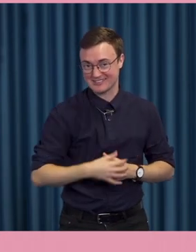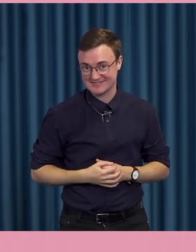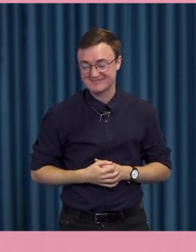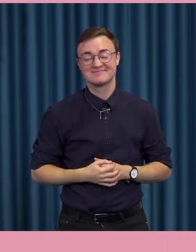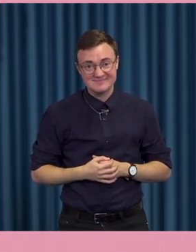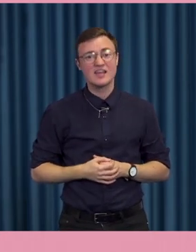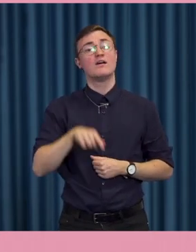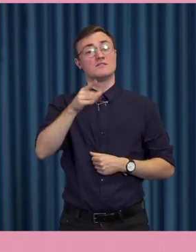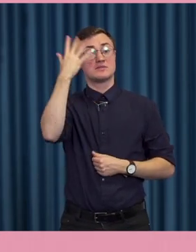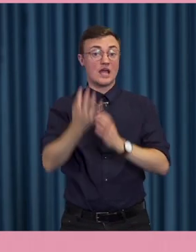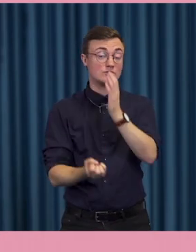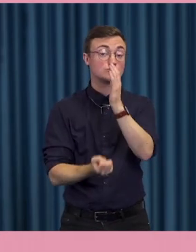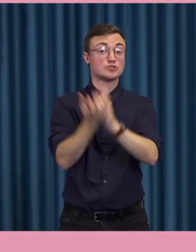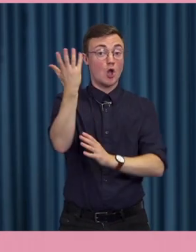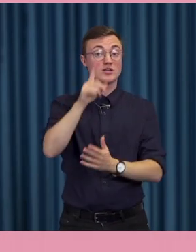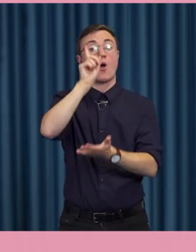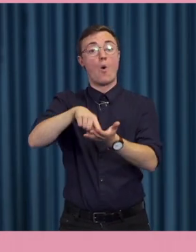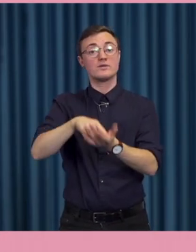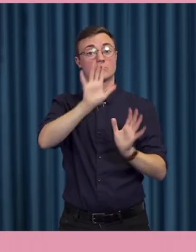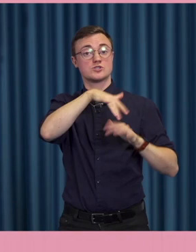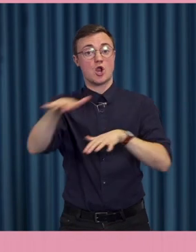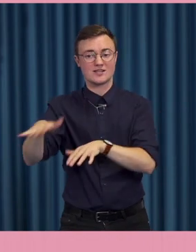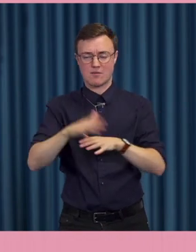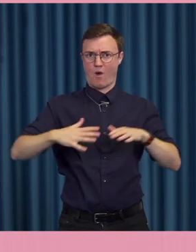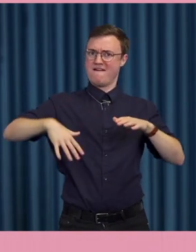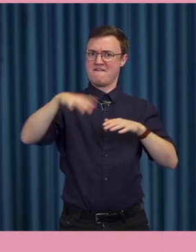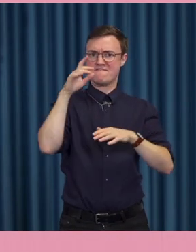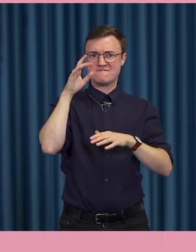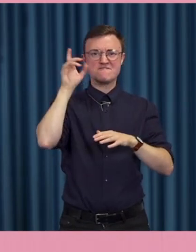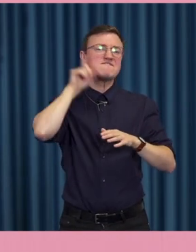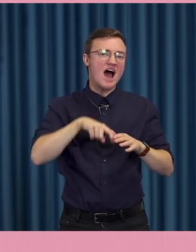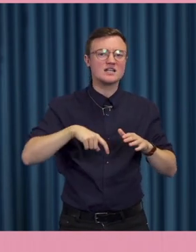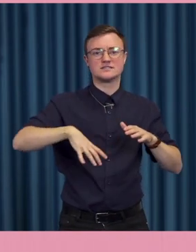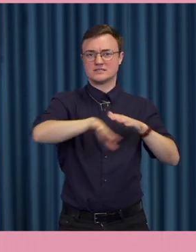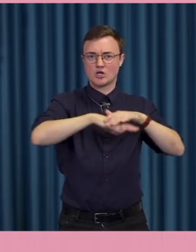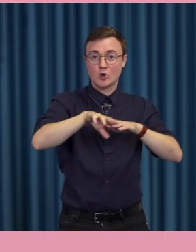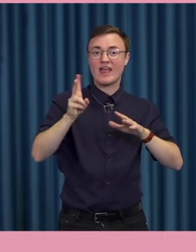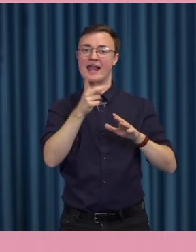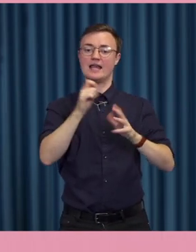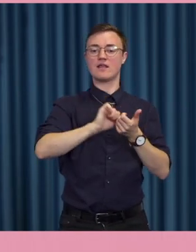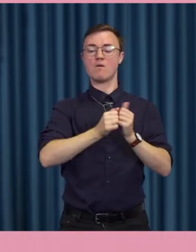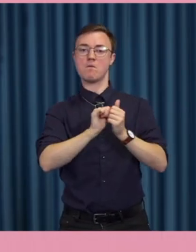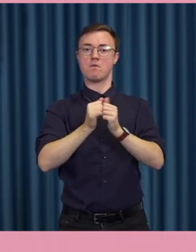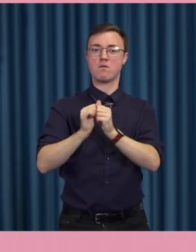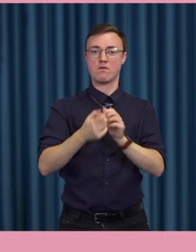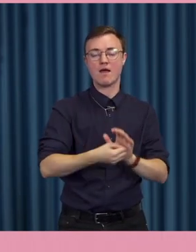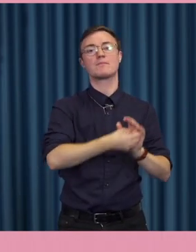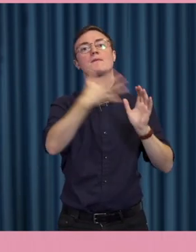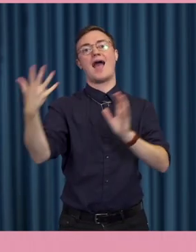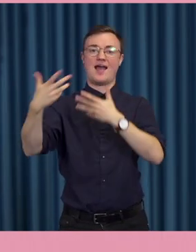starta opinionsrörelser på falska grunder. På vinklade grunder. Som leder till